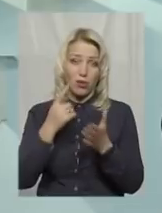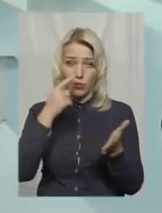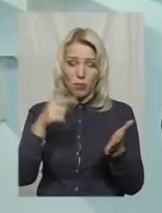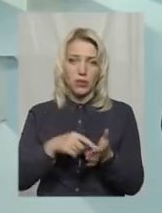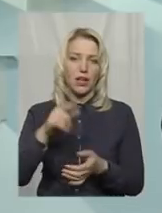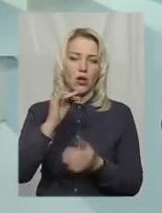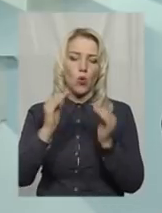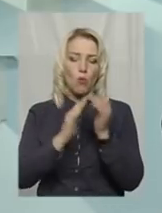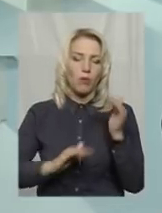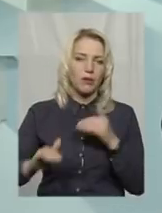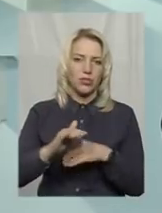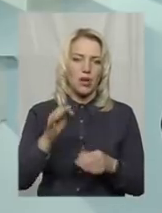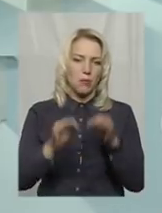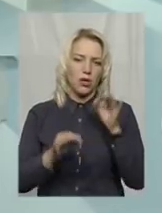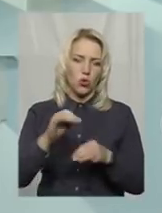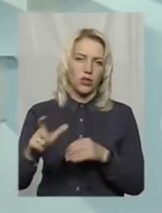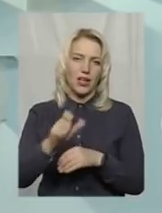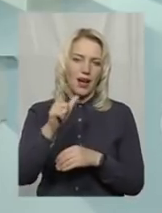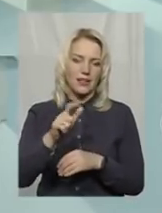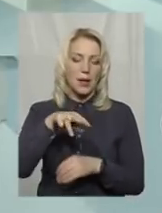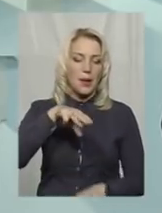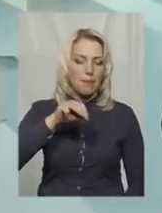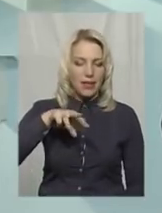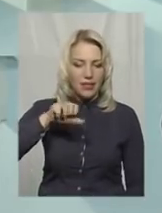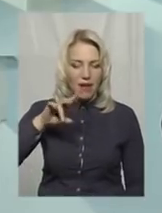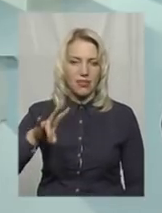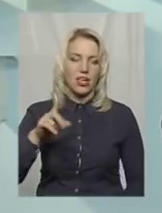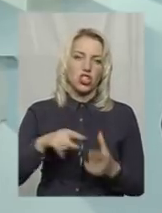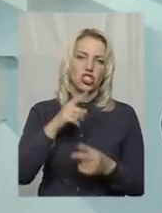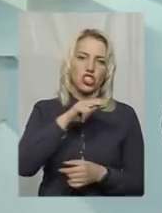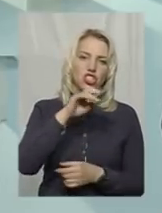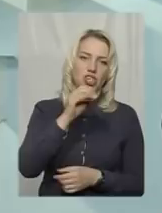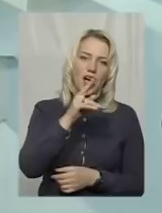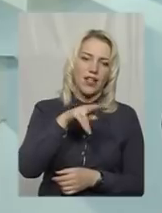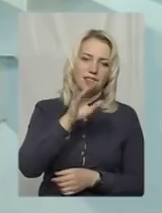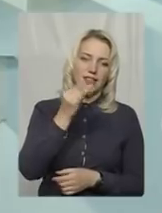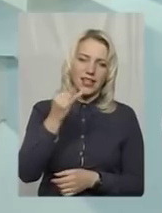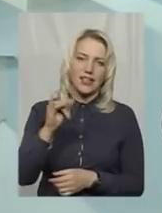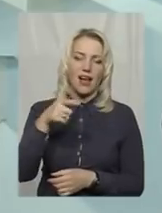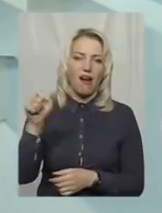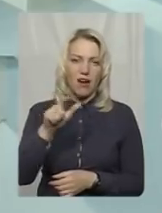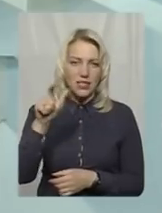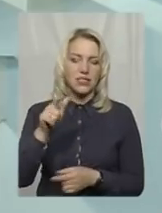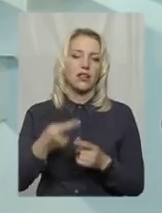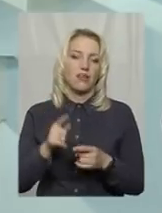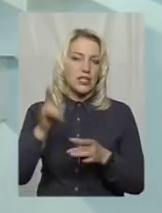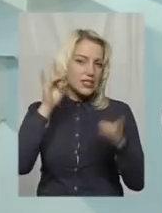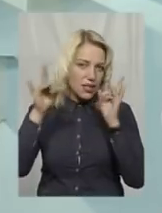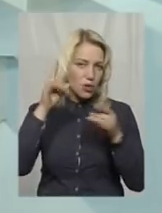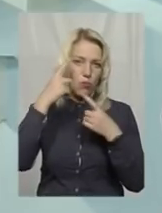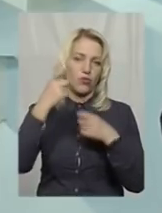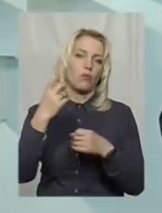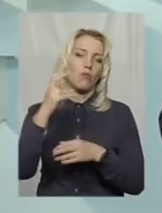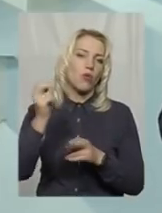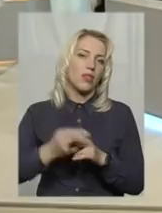приміщення чи природнього газу метану, чи чадного газу, він засигналізує і повідомить вас про небезпеку.